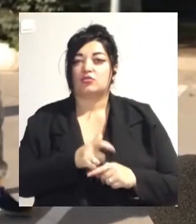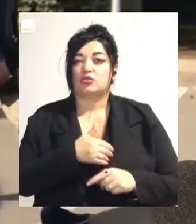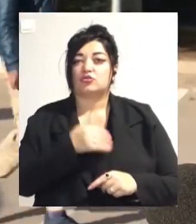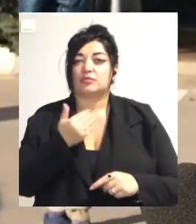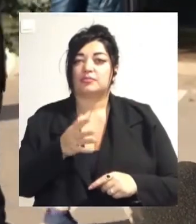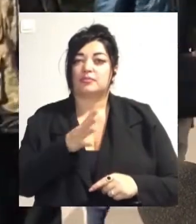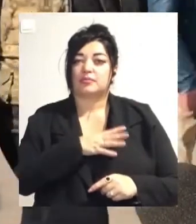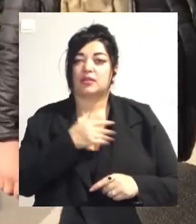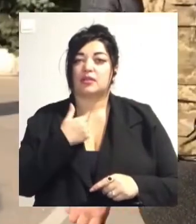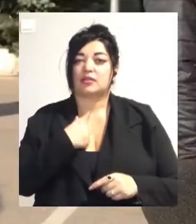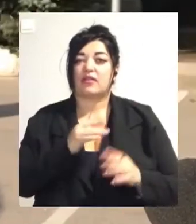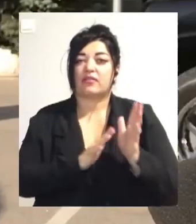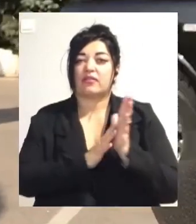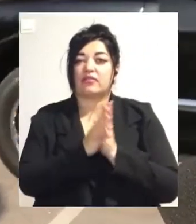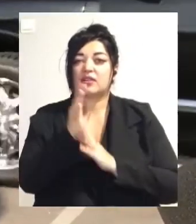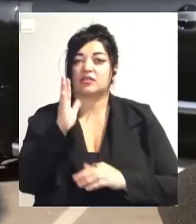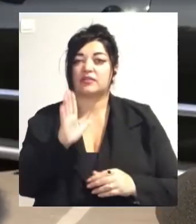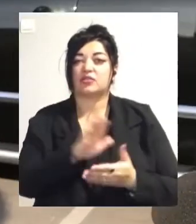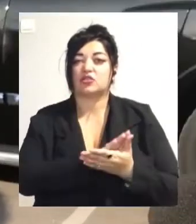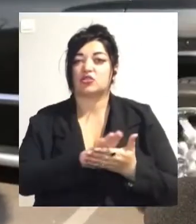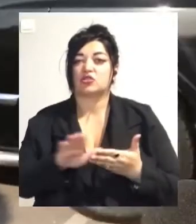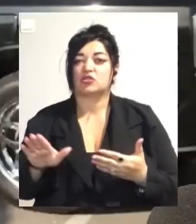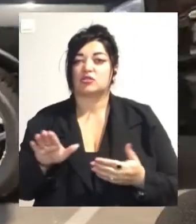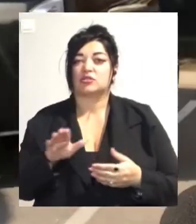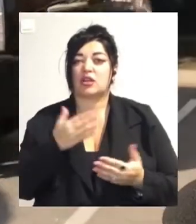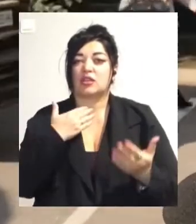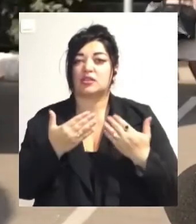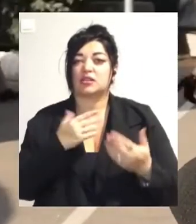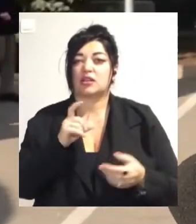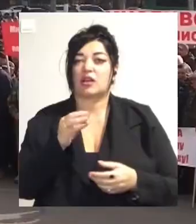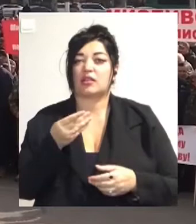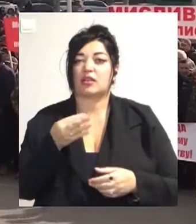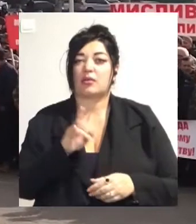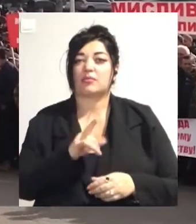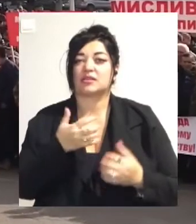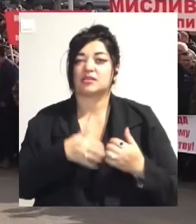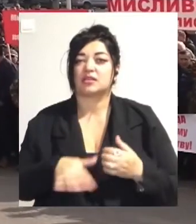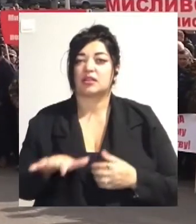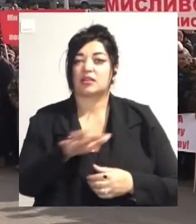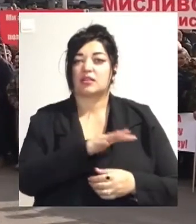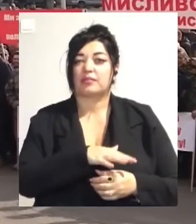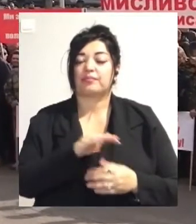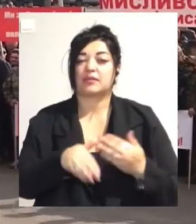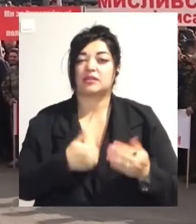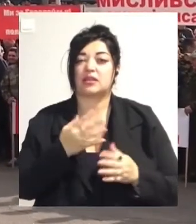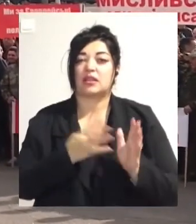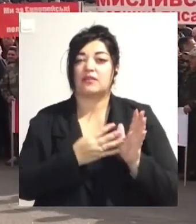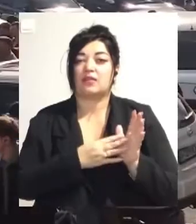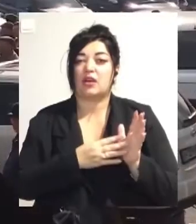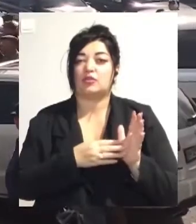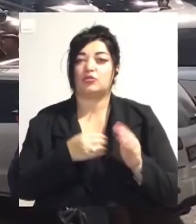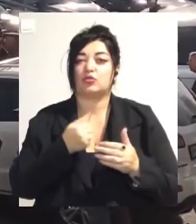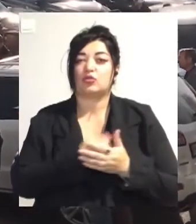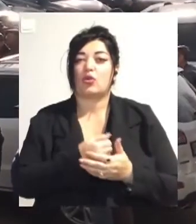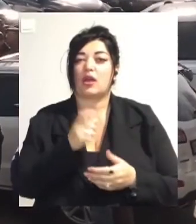виросла в чистій, відносительно хоча б середі екології. Після дев'ятої до екозахисників